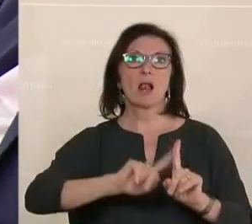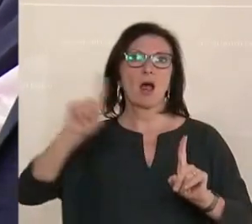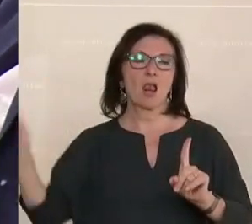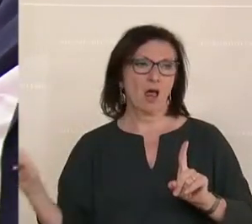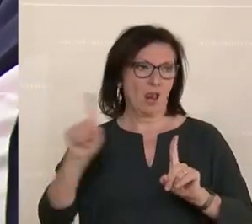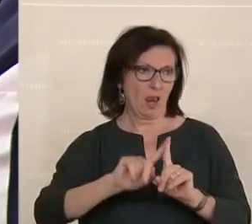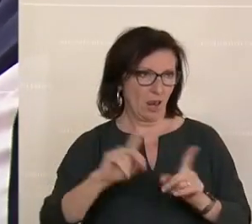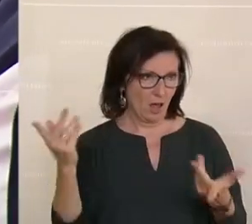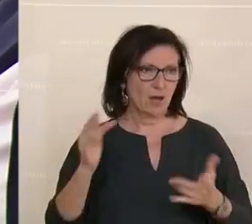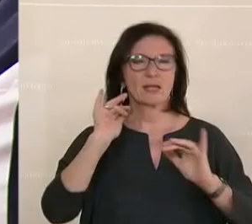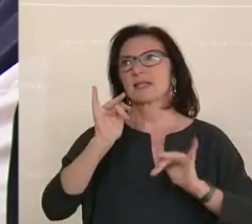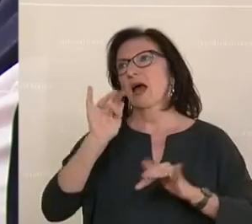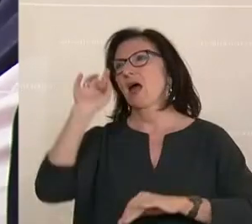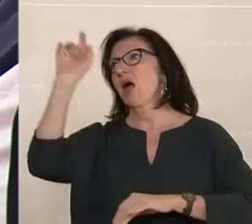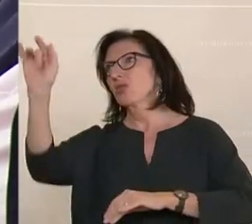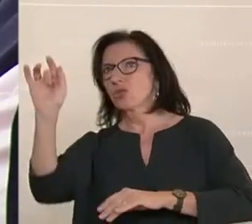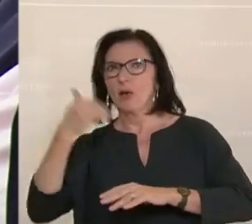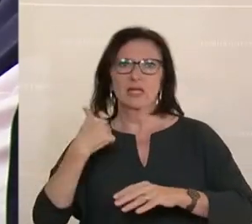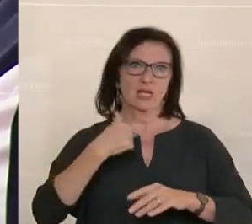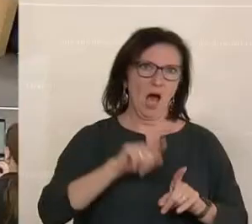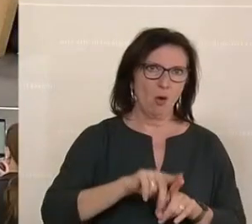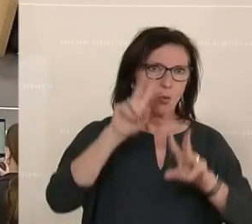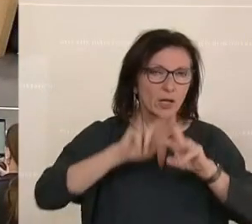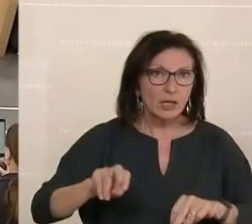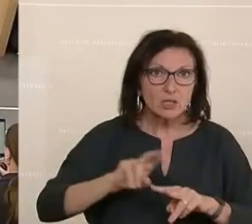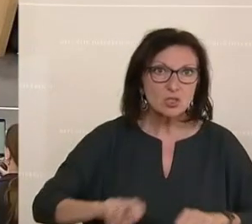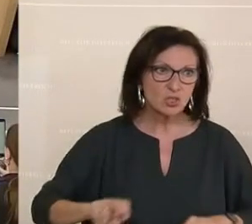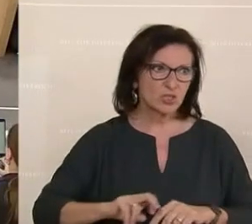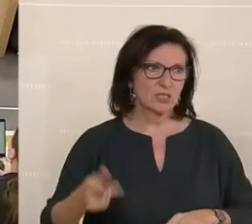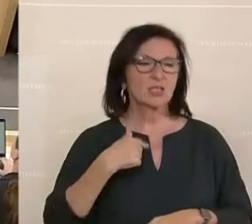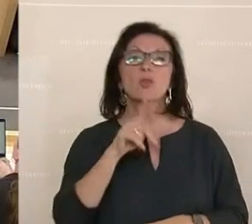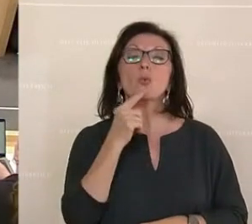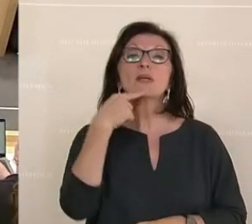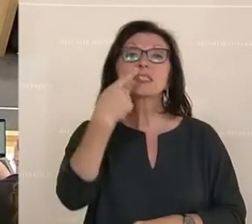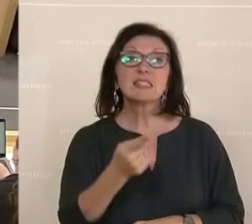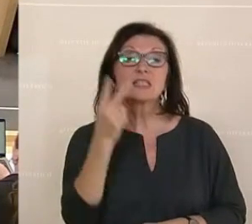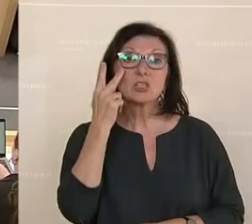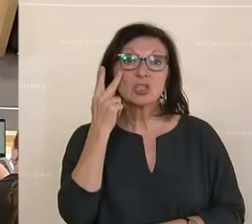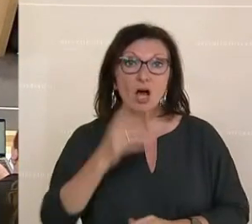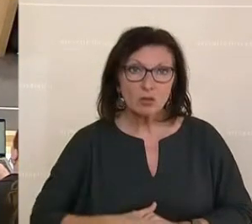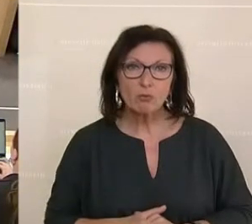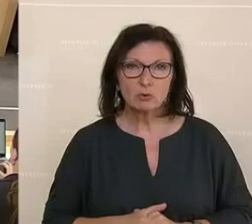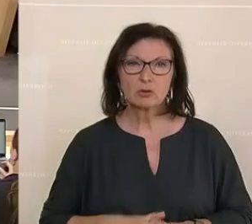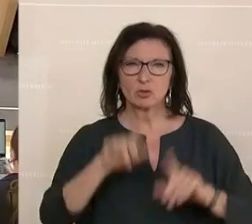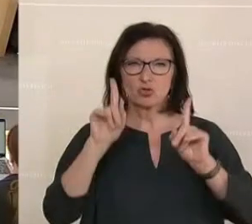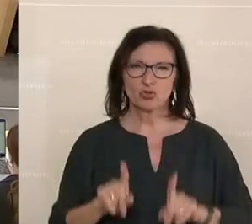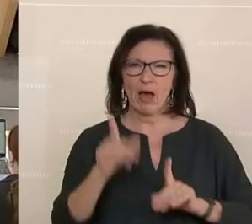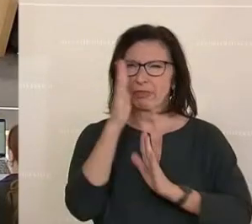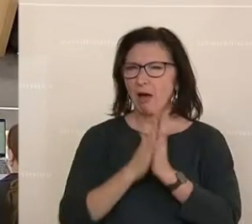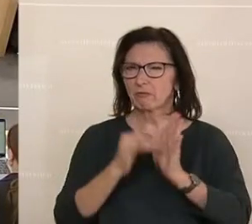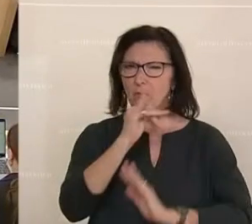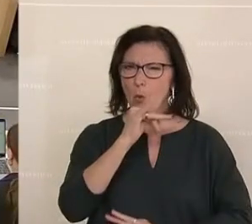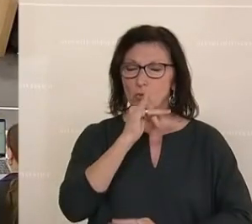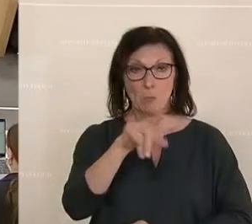Ich habe mit einem direkt gesprochen, ich habe es recherchiert und gecheckt. Ich sage es Ihnen nur, es sieht so aus, mit Stand, von Anfang Oktober